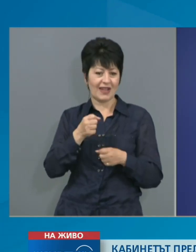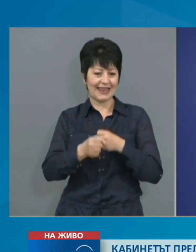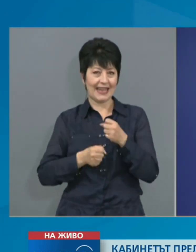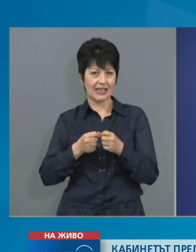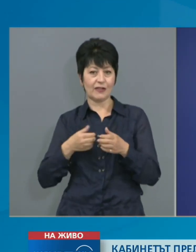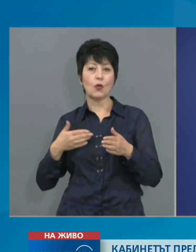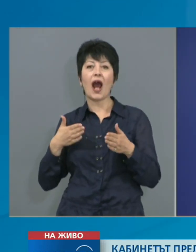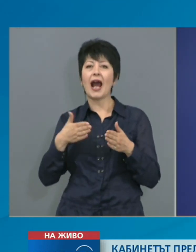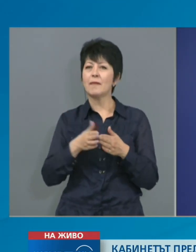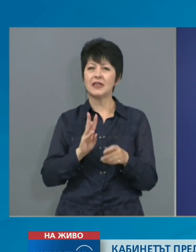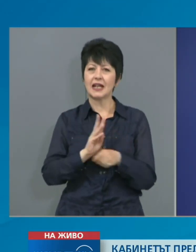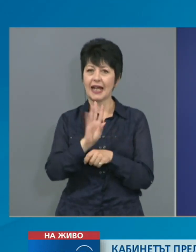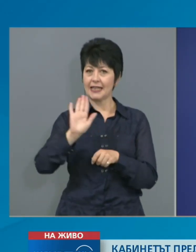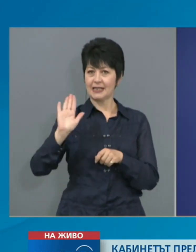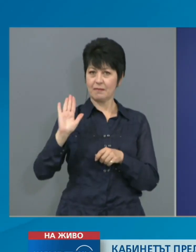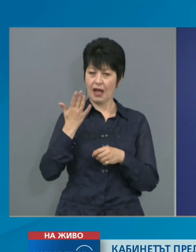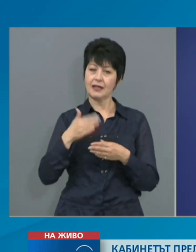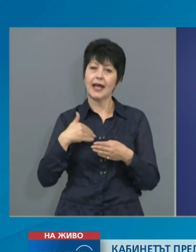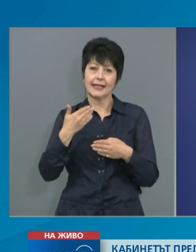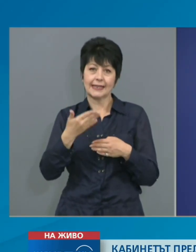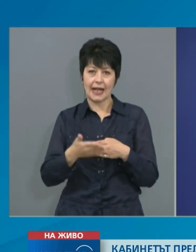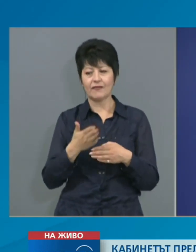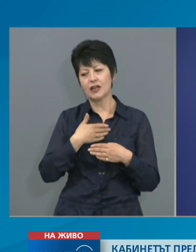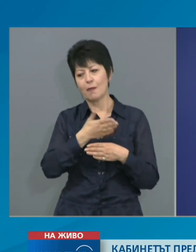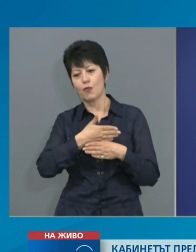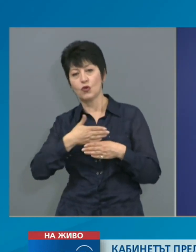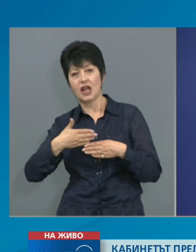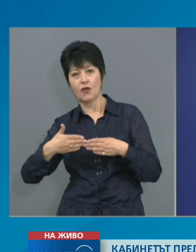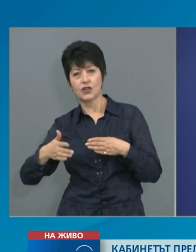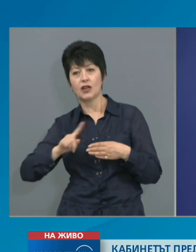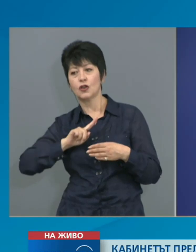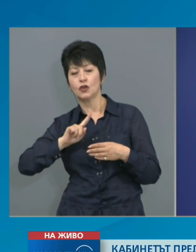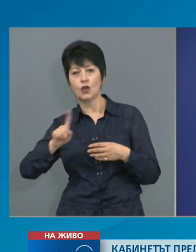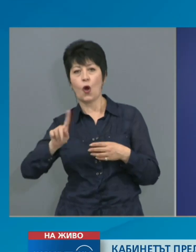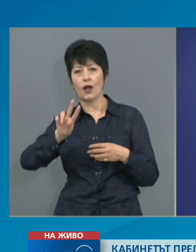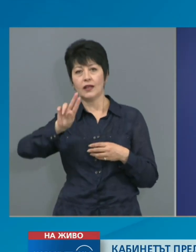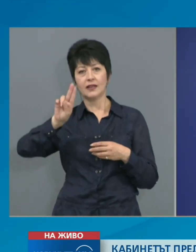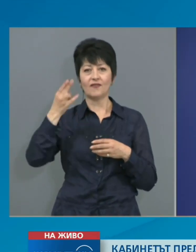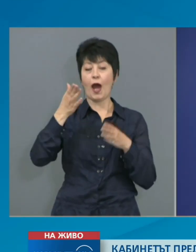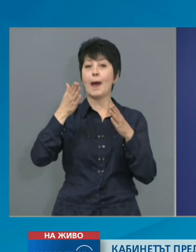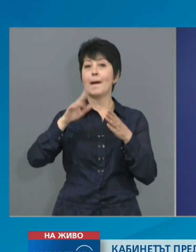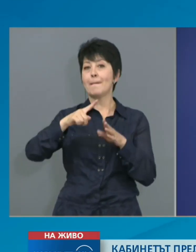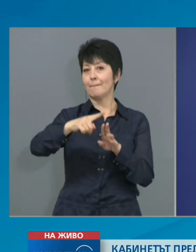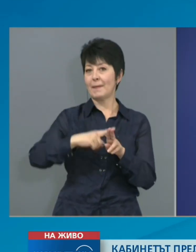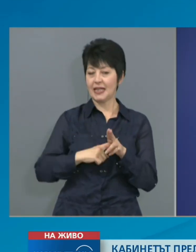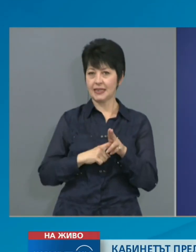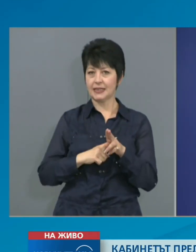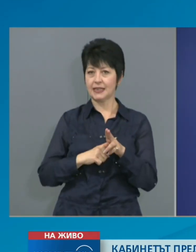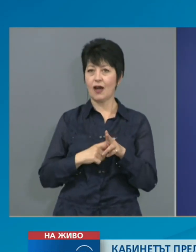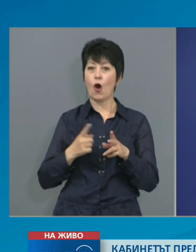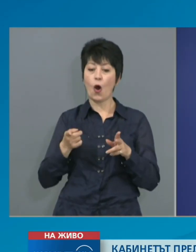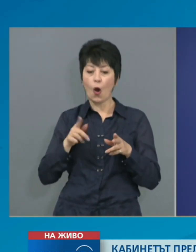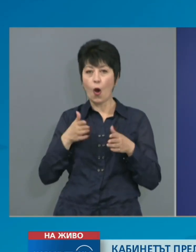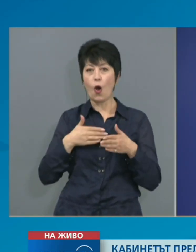май, следва да продължат своето действие до 2 месеца от прекратяване на извареното